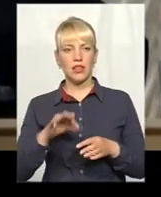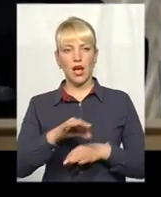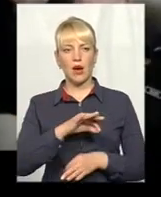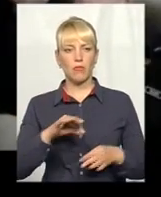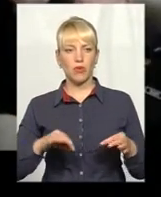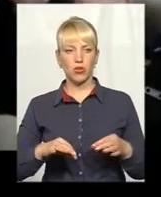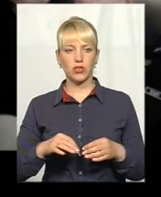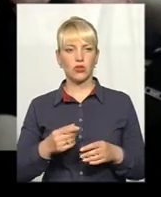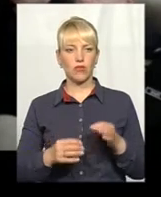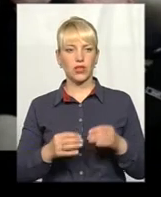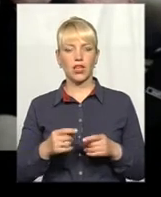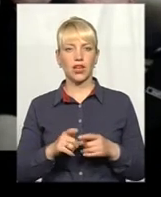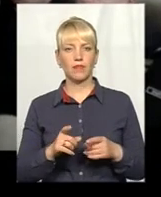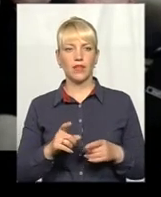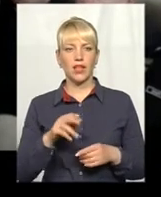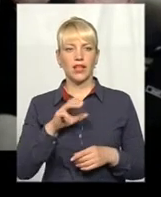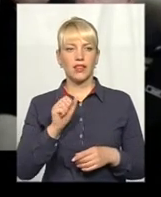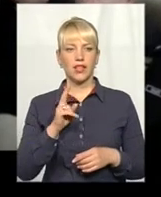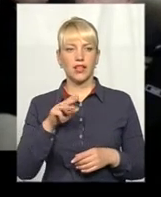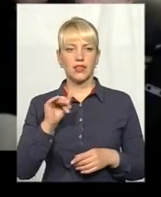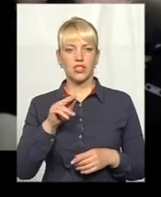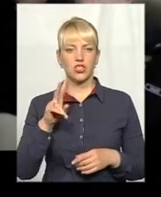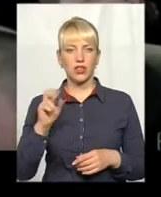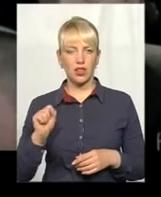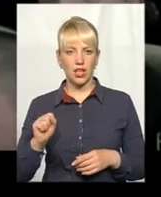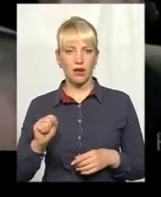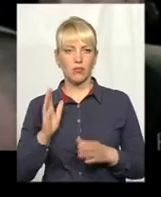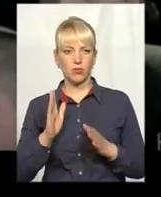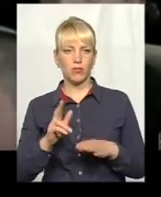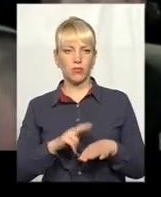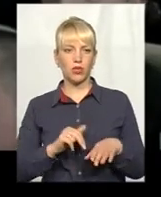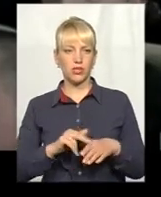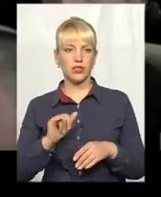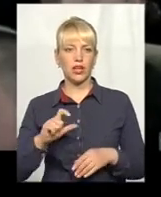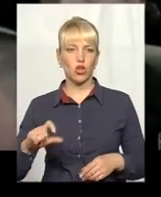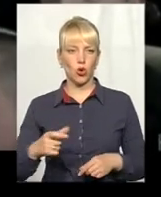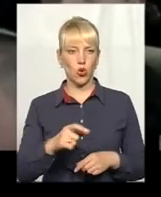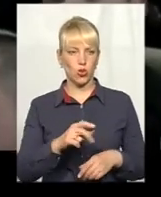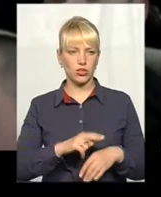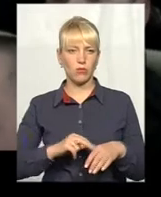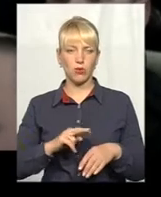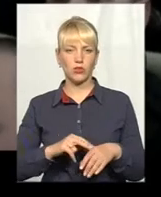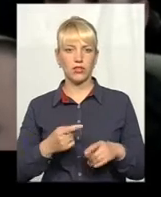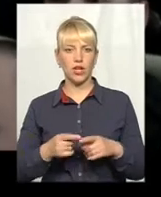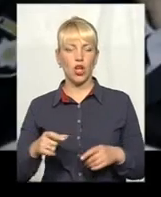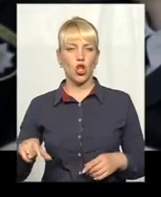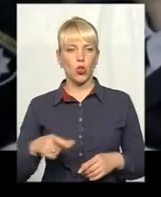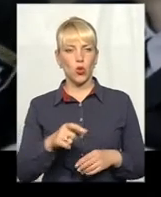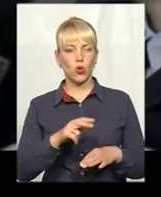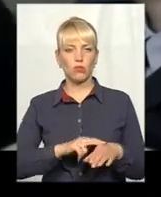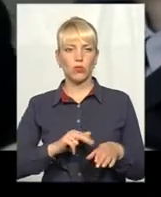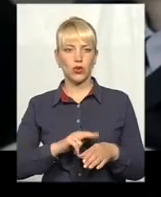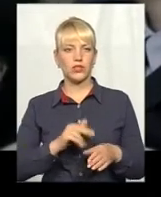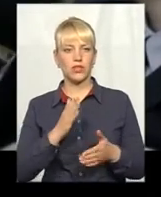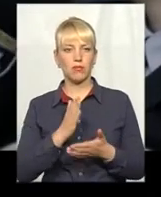детективів. Тактичну поліцію ми вам введемо і дорожню поліцію. Дорожня поліція, вона має